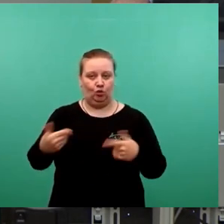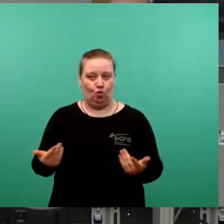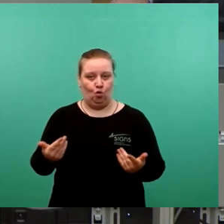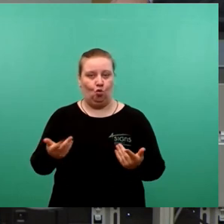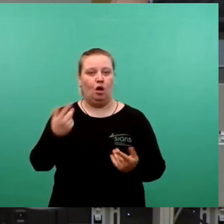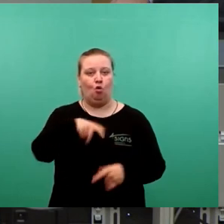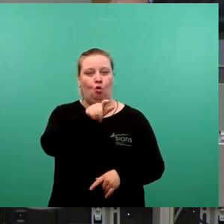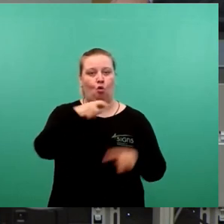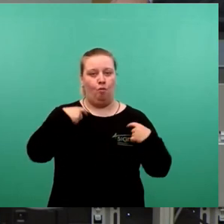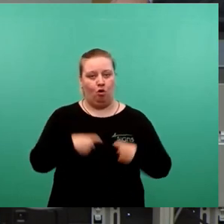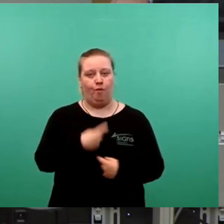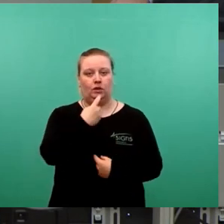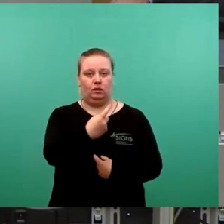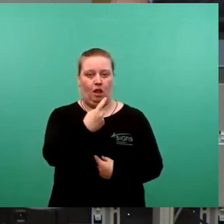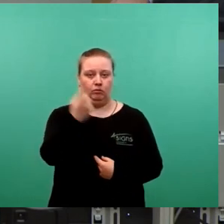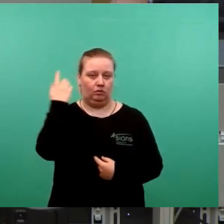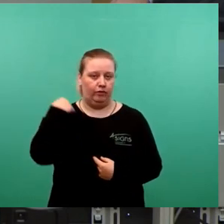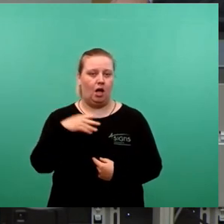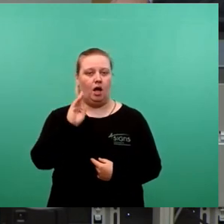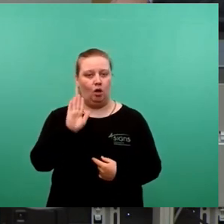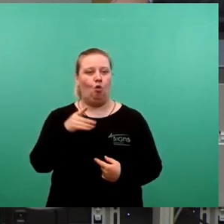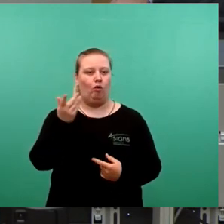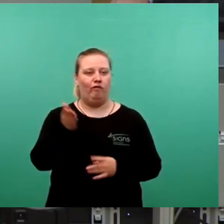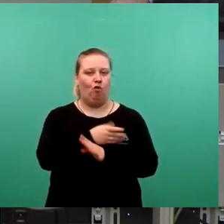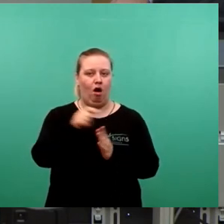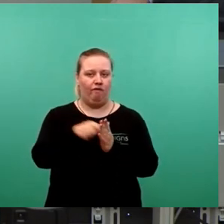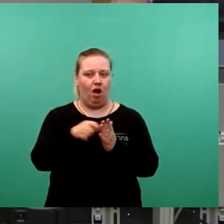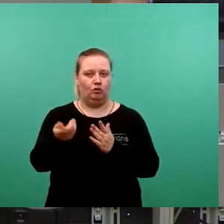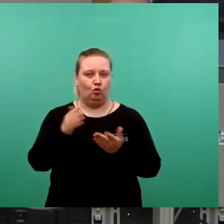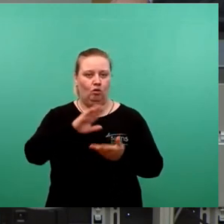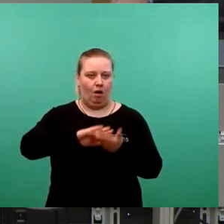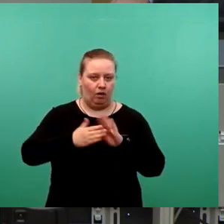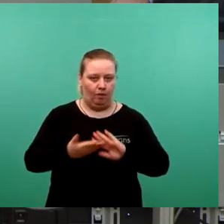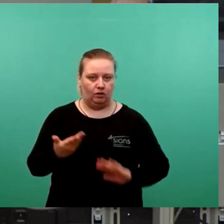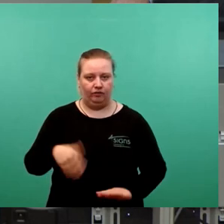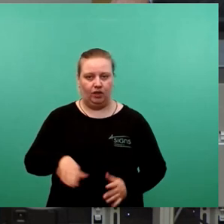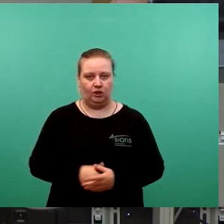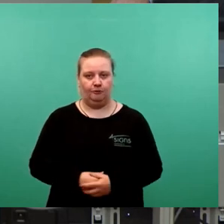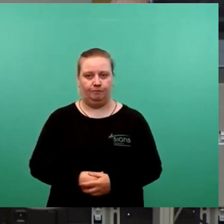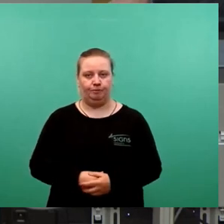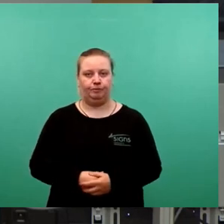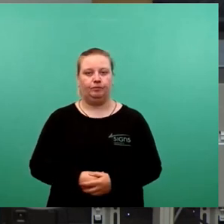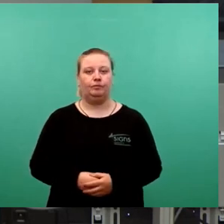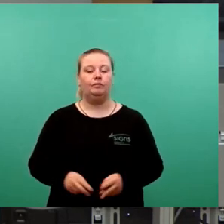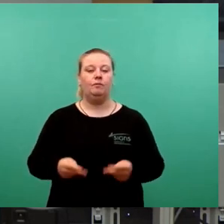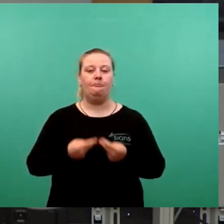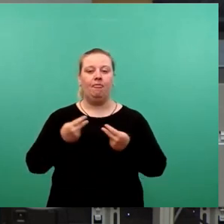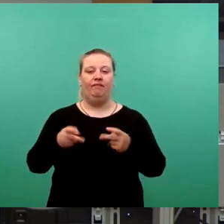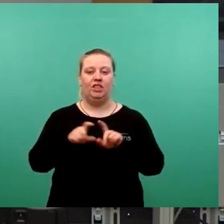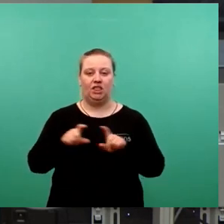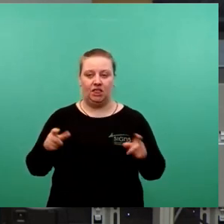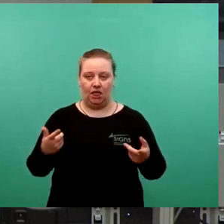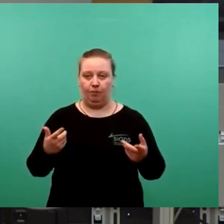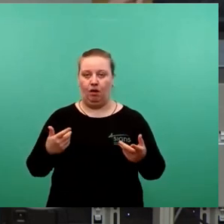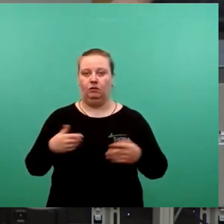Oberbürgermeister in der Vergangenheit, auch schon vor seiner Wahl, so kommuniziert. Wichtige Themen wie